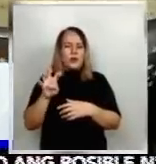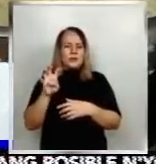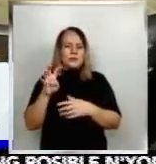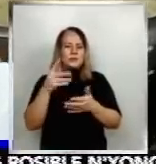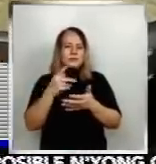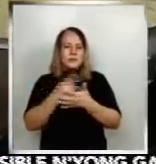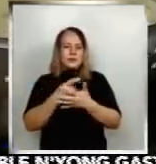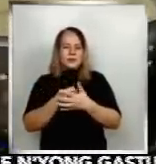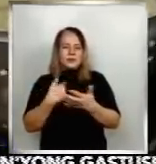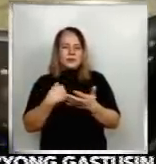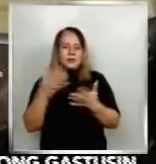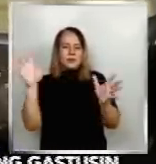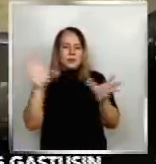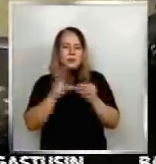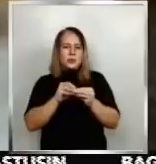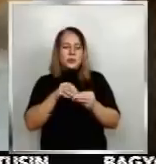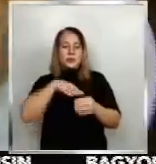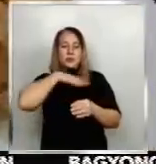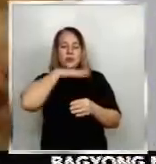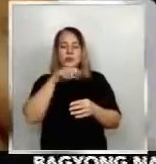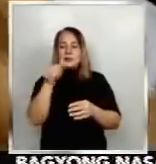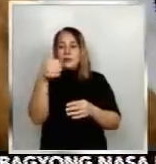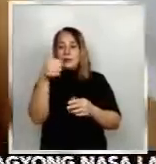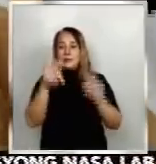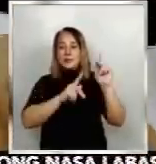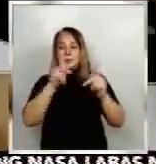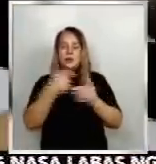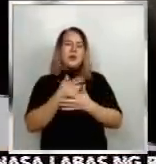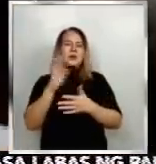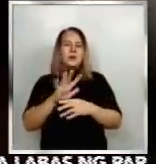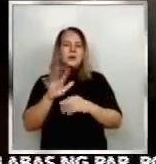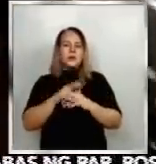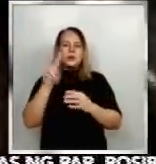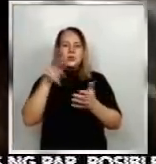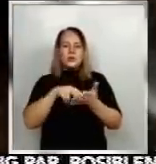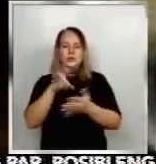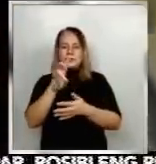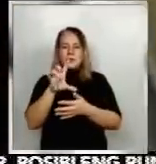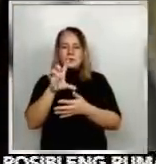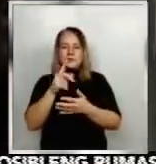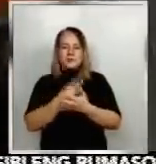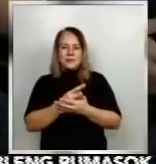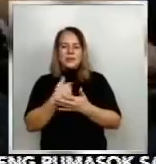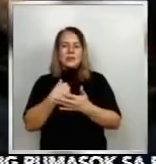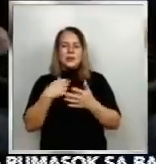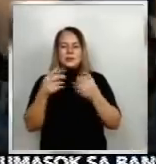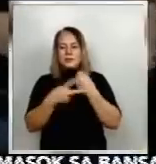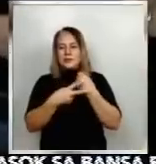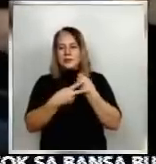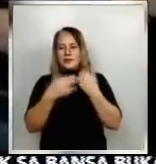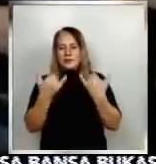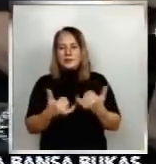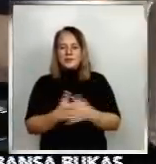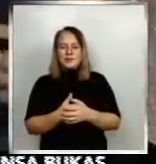Sa kabuuan, para raw mabusog ang sampung dadalo, aabutin si Ate Sonia ng 2,700 pesos na pinag-iipunan na niya. Hindi